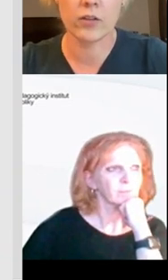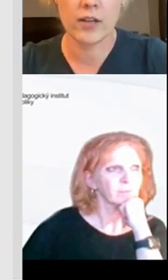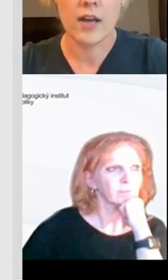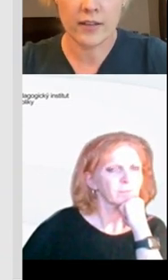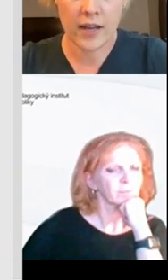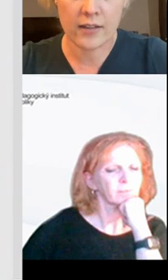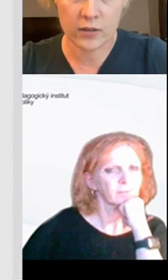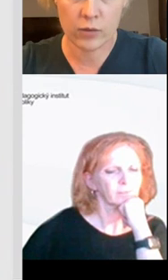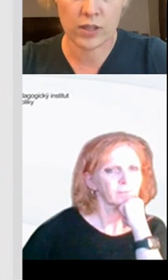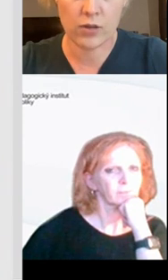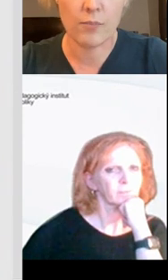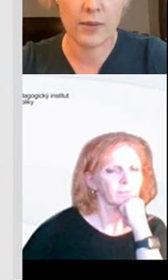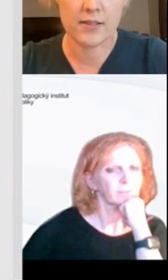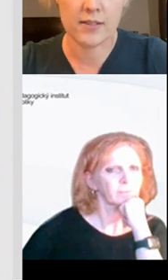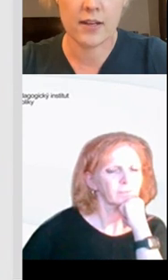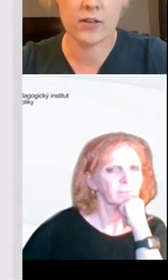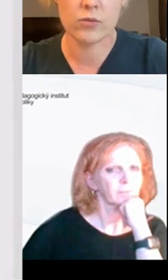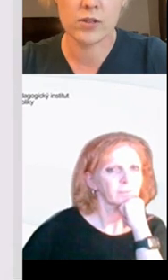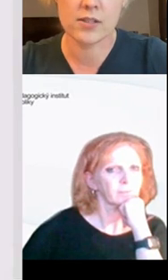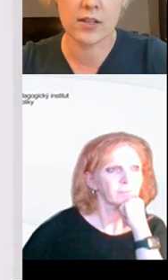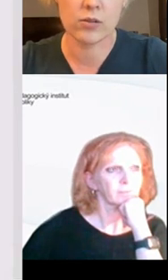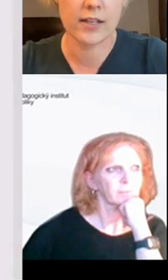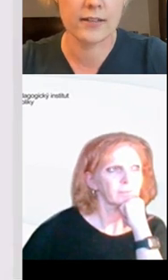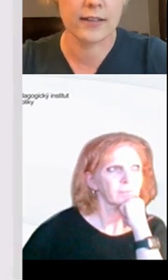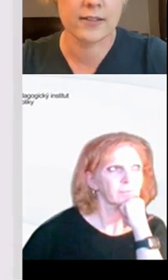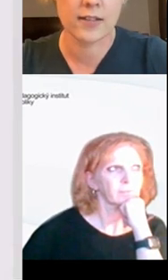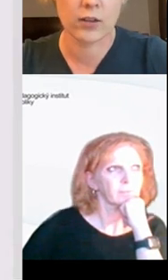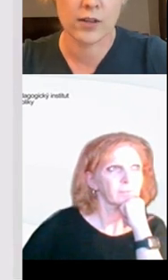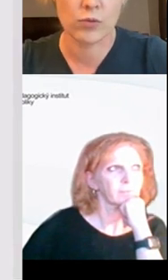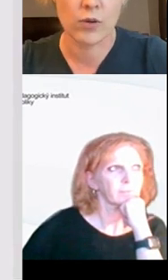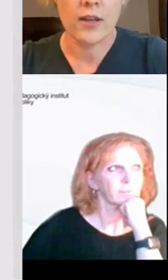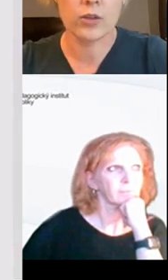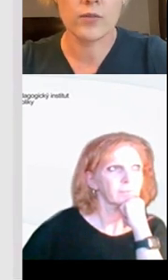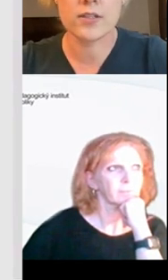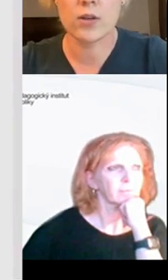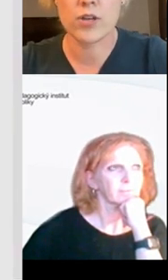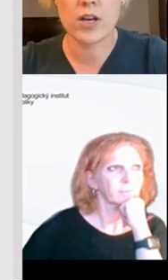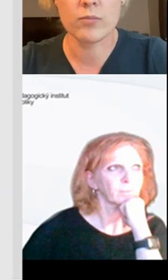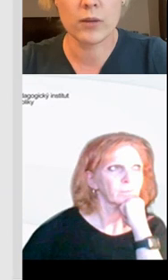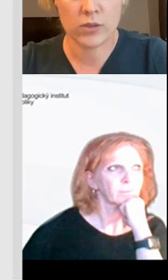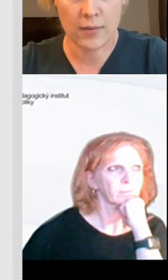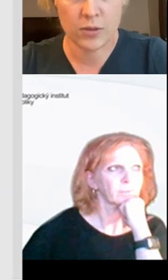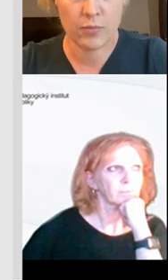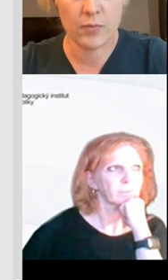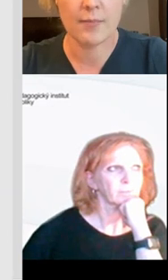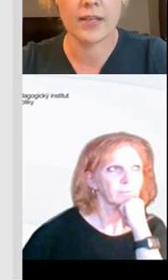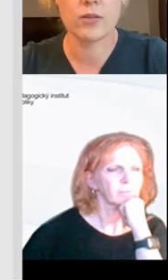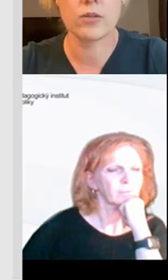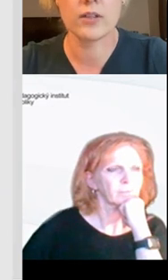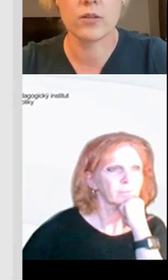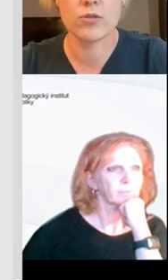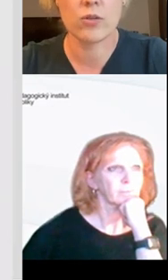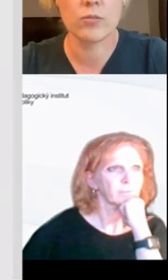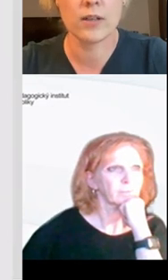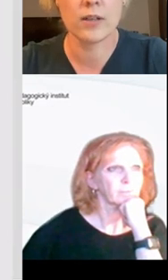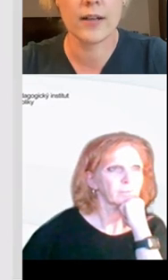digitálních technologií je jednou z těch kompetenci, je jeden z těch odstavců. Je to věc, kterou žákům neustále připomínáme,